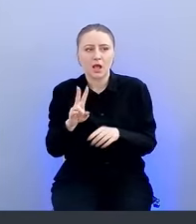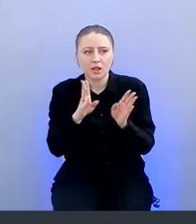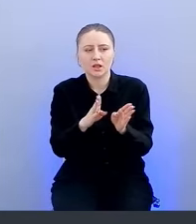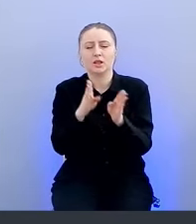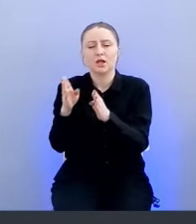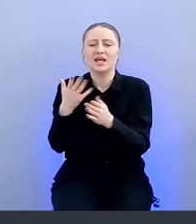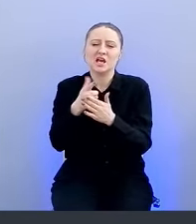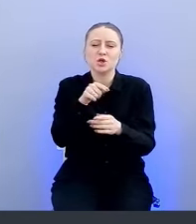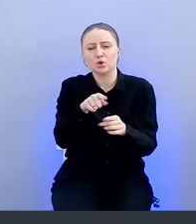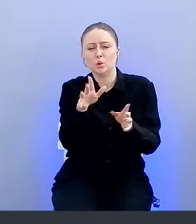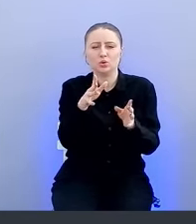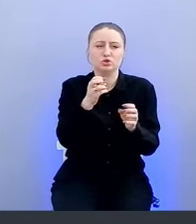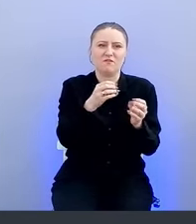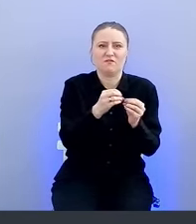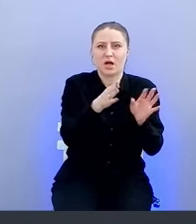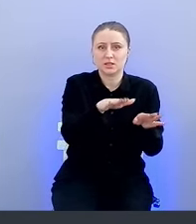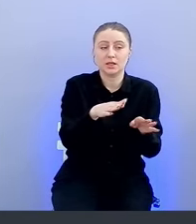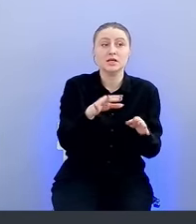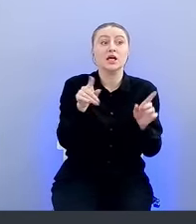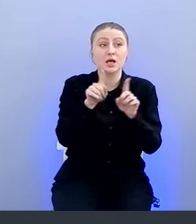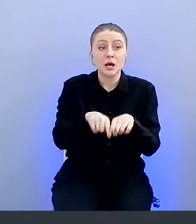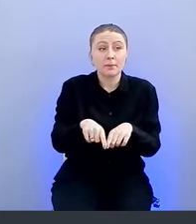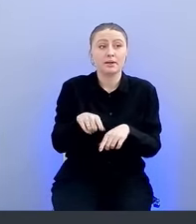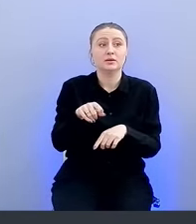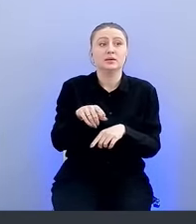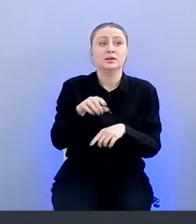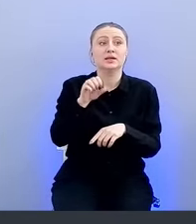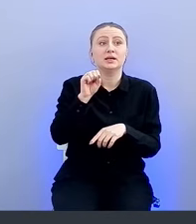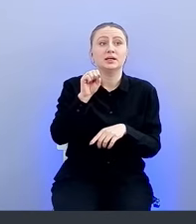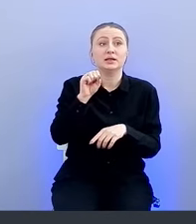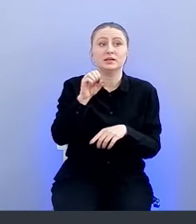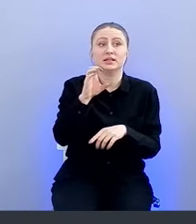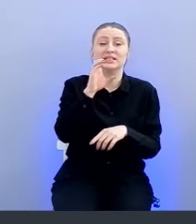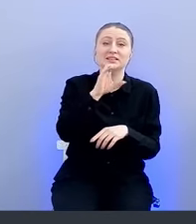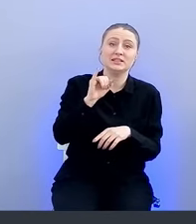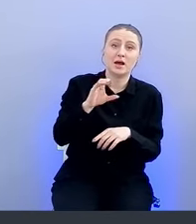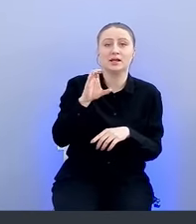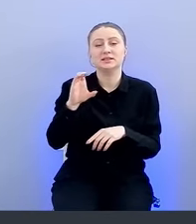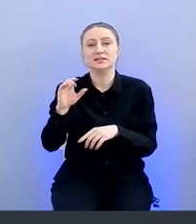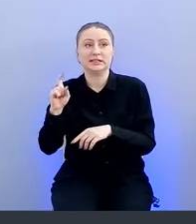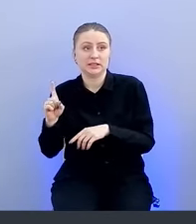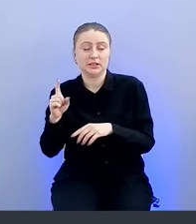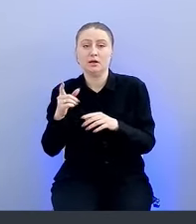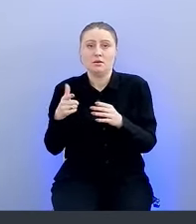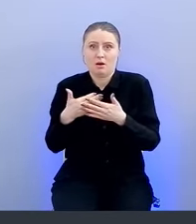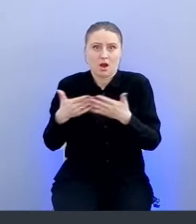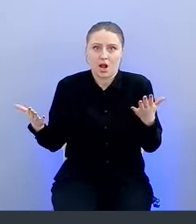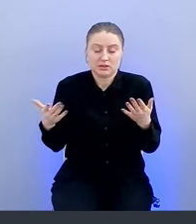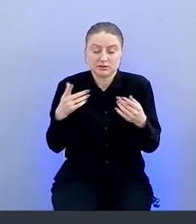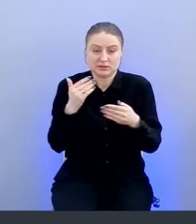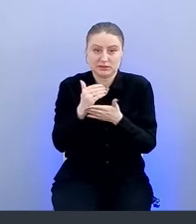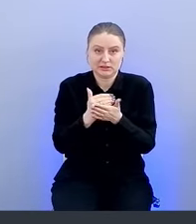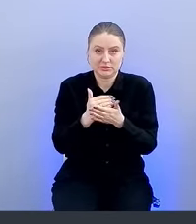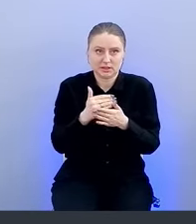они остались. И то же самое касается CI-CD. То есть абсолютно разнородные CI-системы, вот